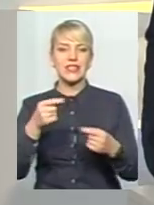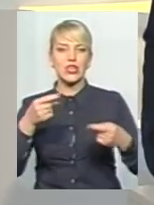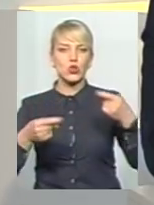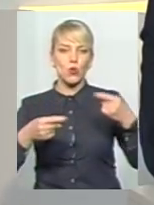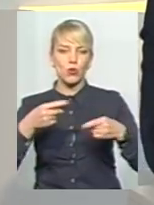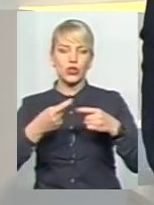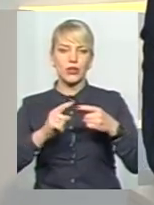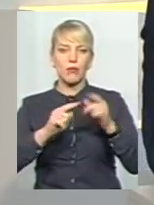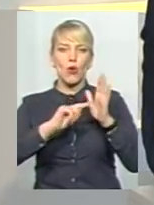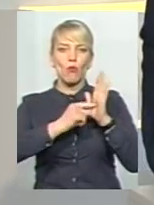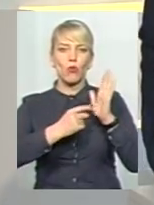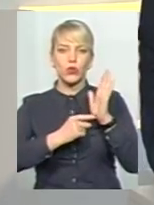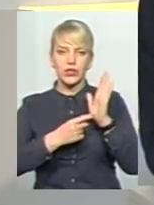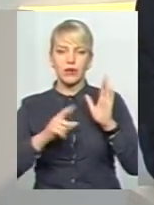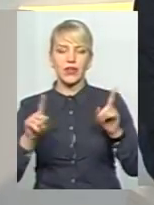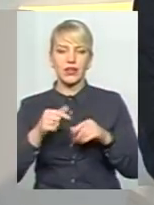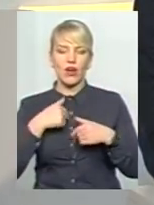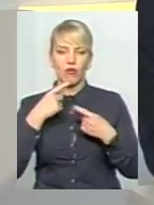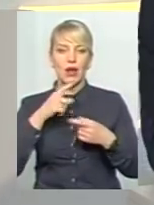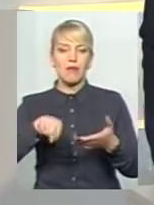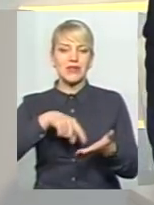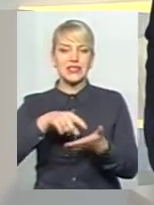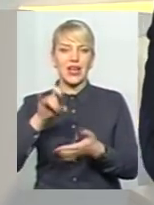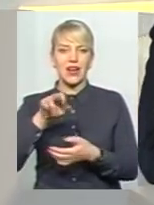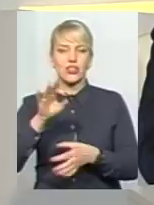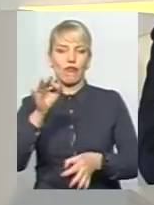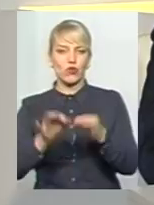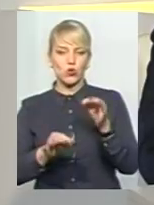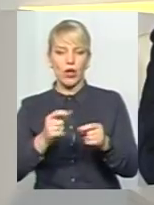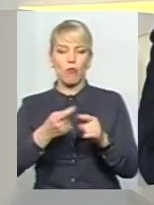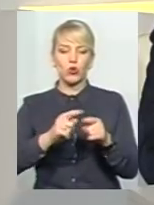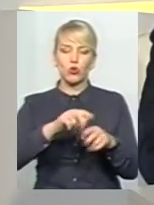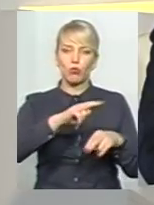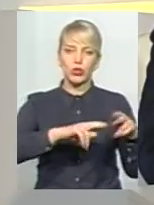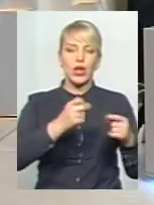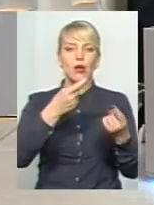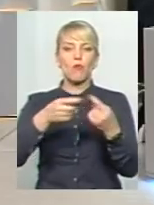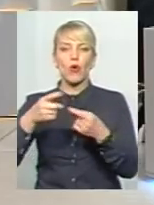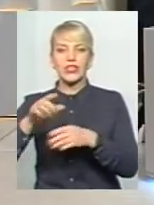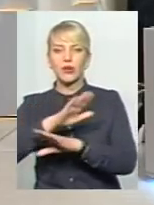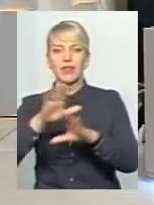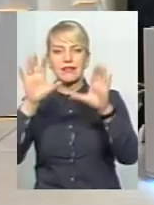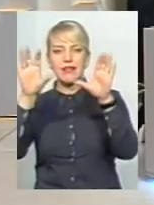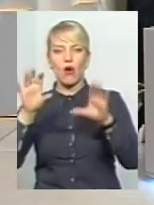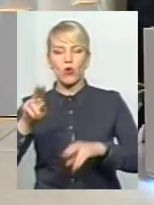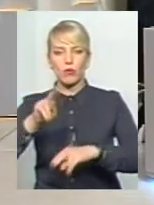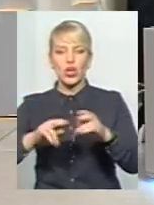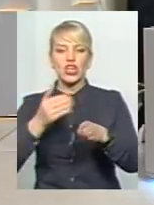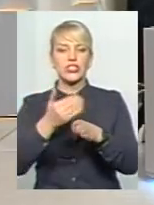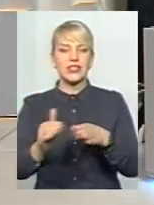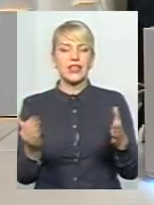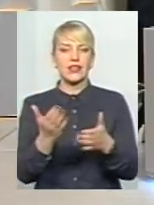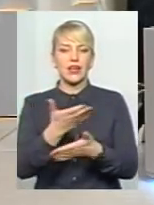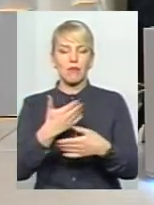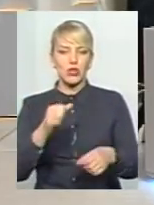пунктам, про які я озвучував, і міська рада наразі в судах по цьому будівництву, як і по багатьох інших незаконних, частину яких ми зупинили. Нам